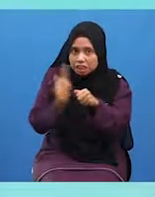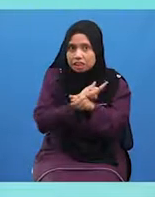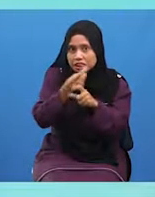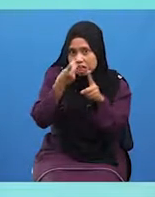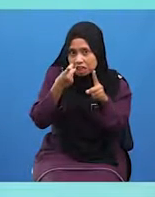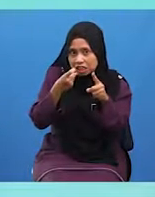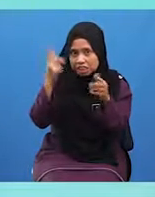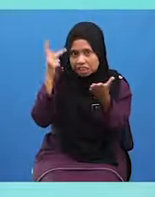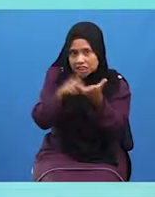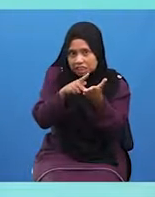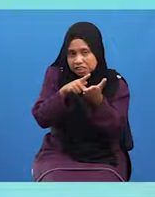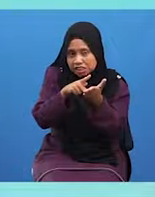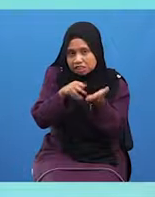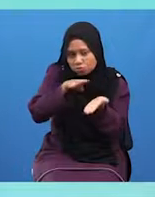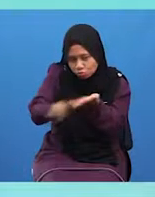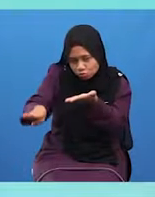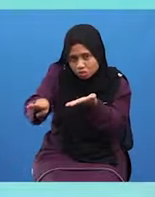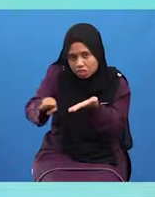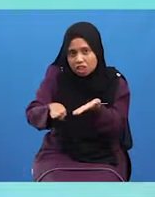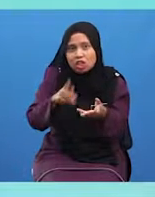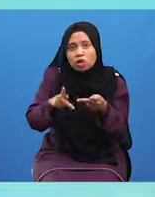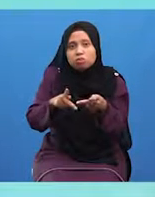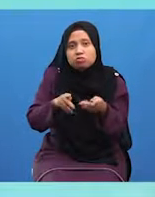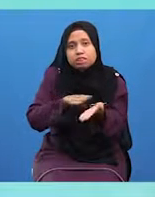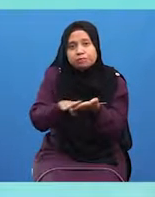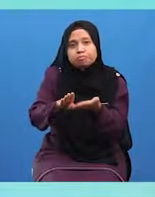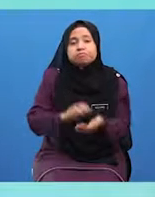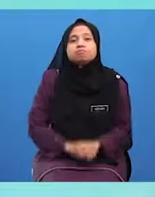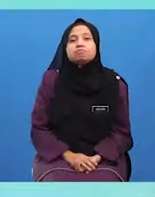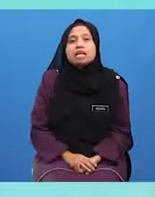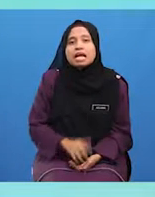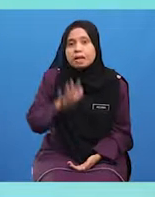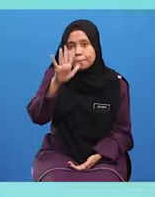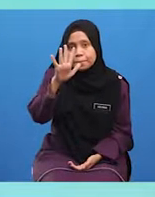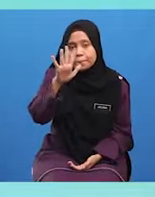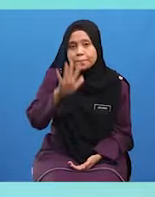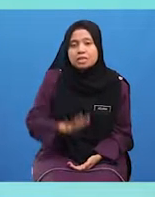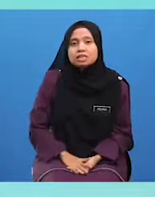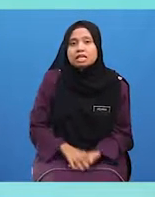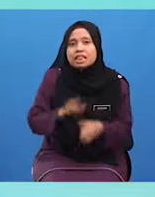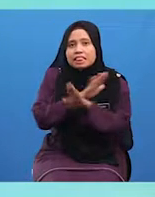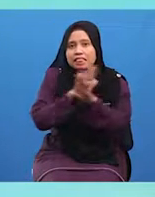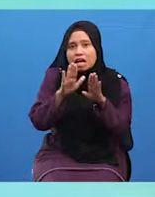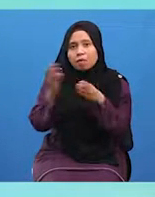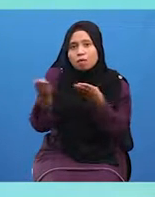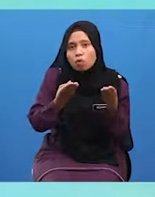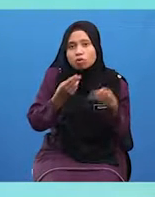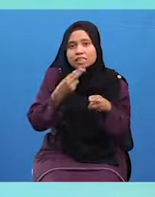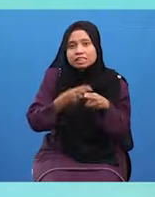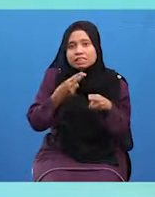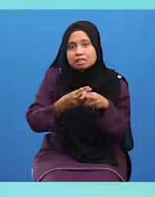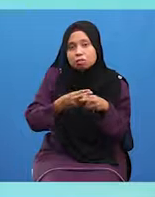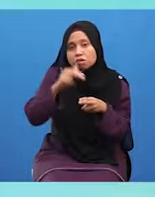Daripada Tergelincir Sekiranya Lantai Recin Lima Tidak Membawa